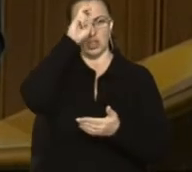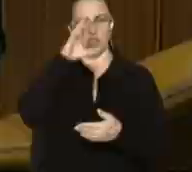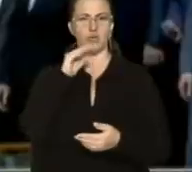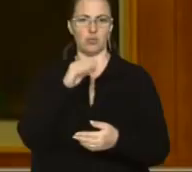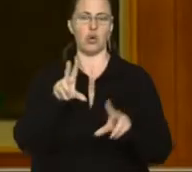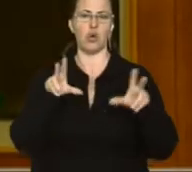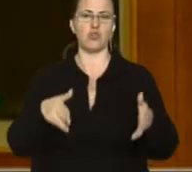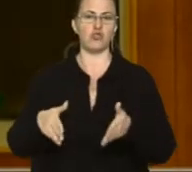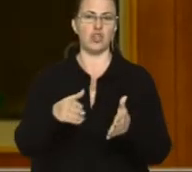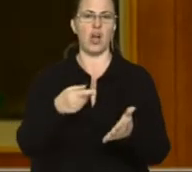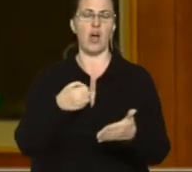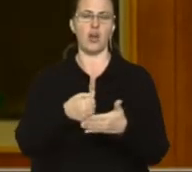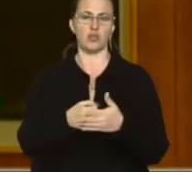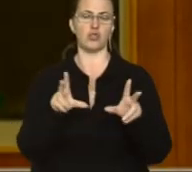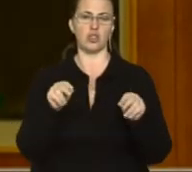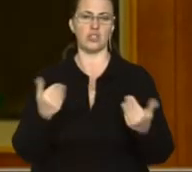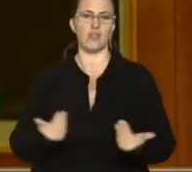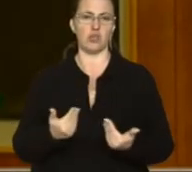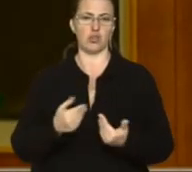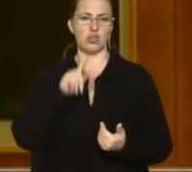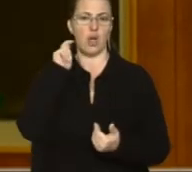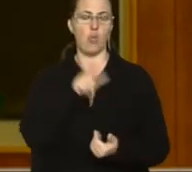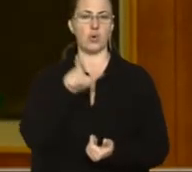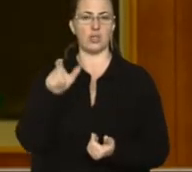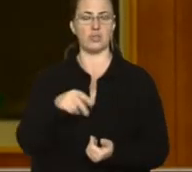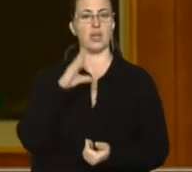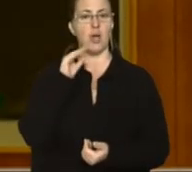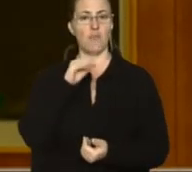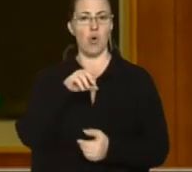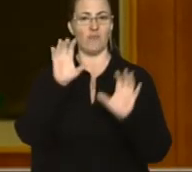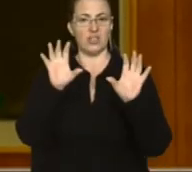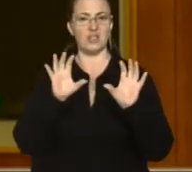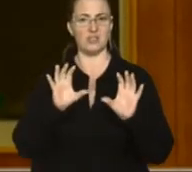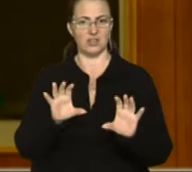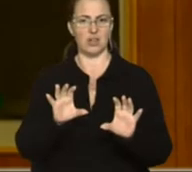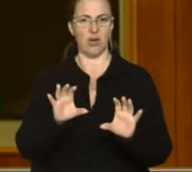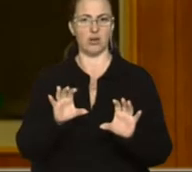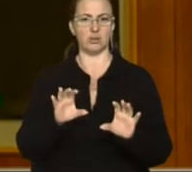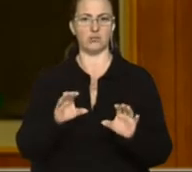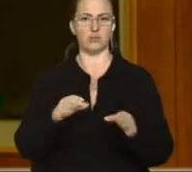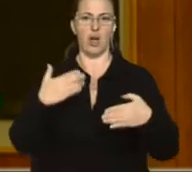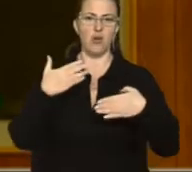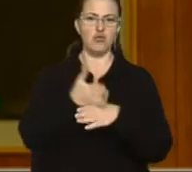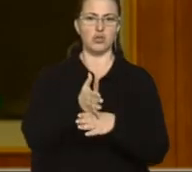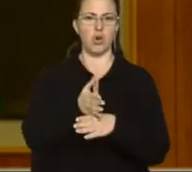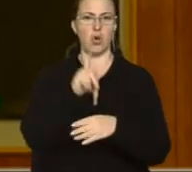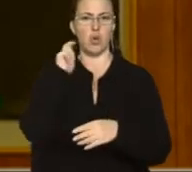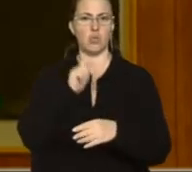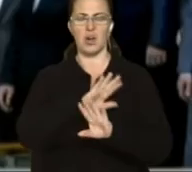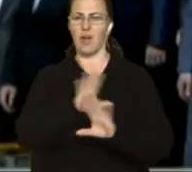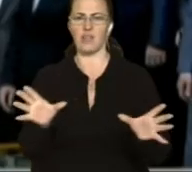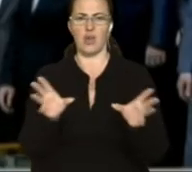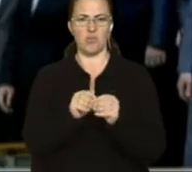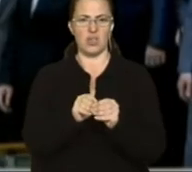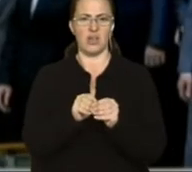українців. Мовний закон, який пропонують проголосувати сьогодні, розколює Україну, а не об'єднує. Він закладає відмінну